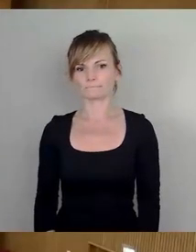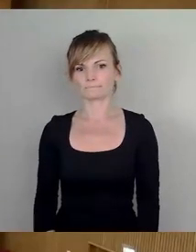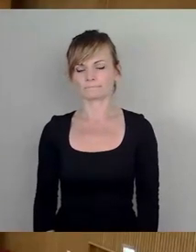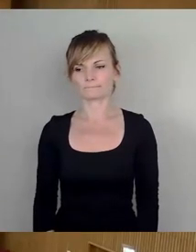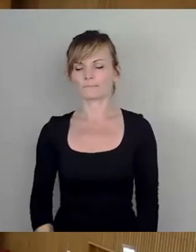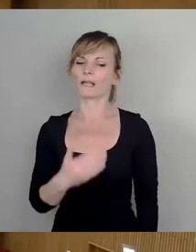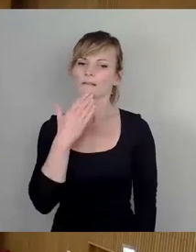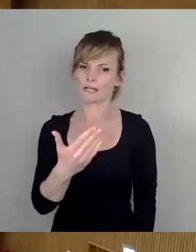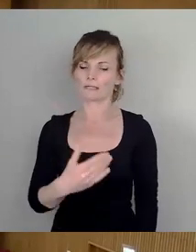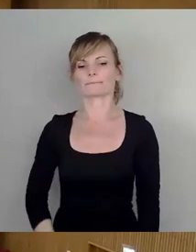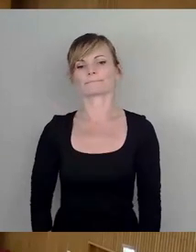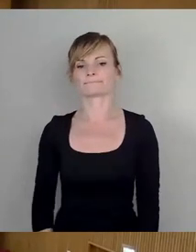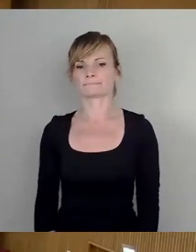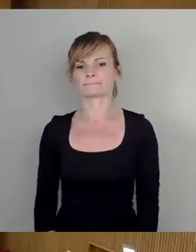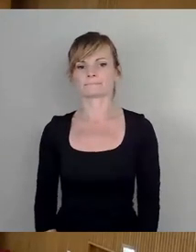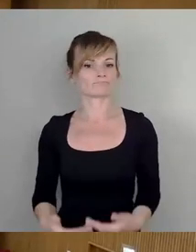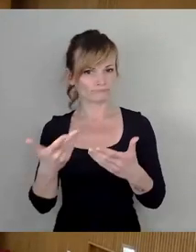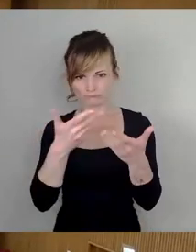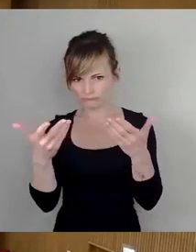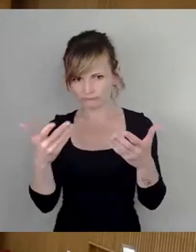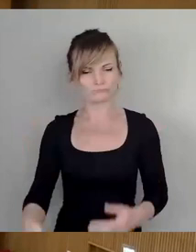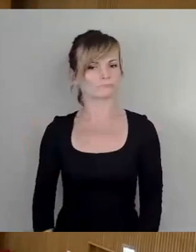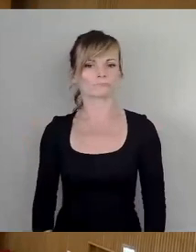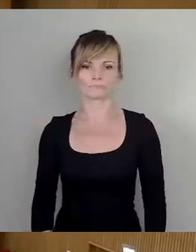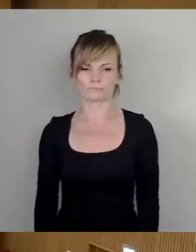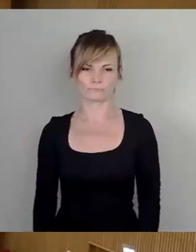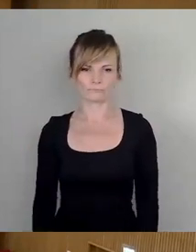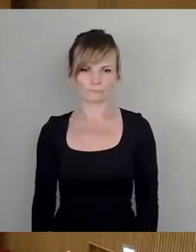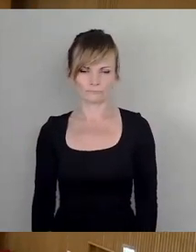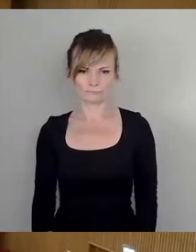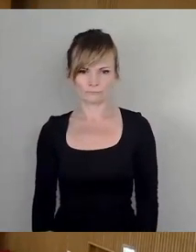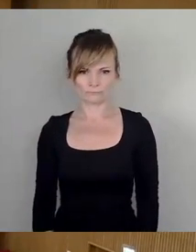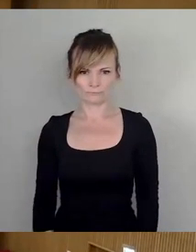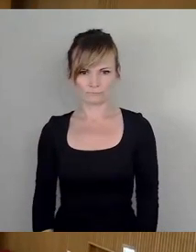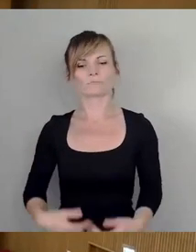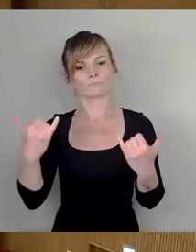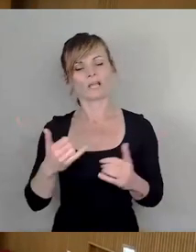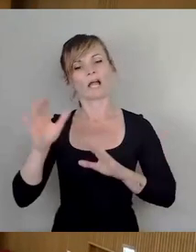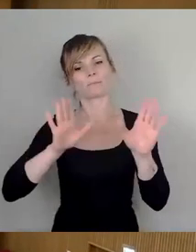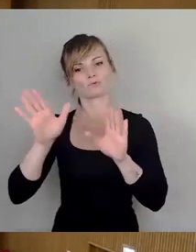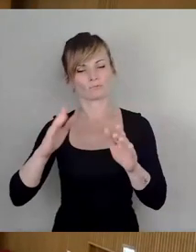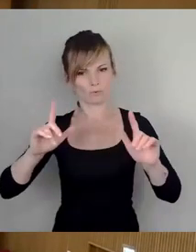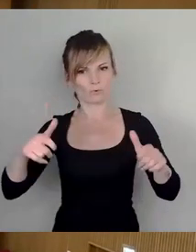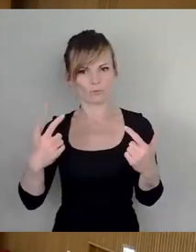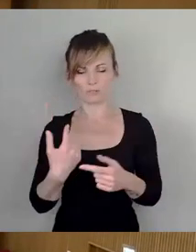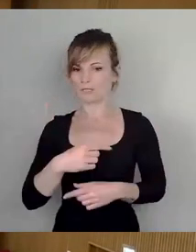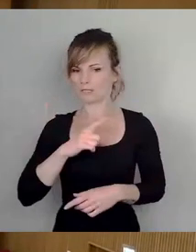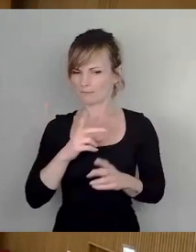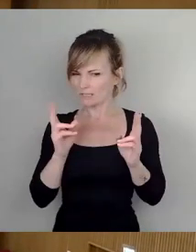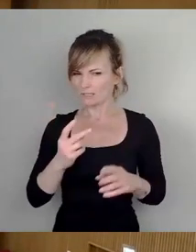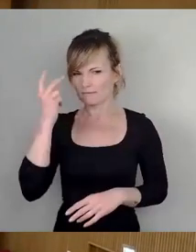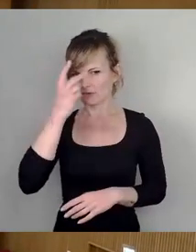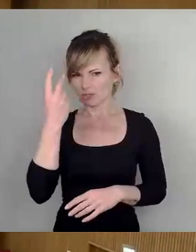Dankeschön. Gibt es weitere Wortmeldungen? Sehe ich nicht. Da würden wir zur Abstimmung kommen. Und nur damit ich es richtig verstanden habe, der